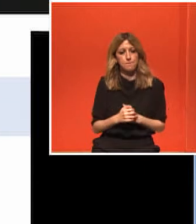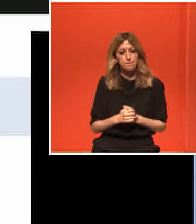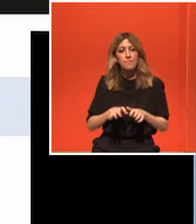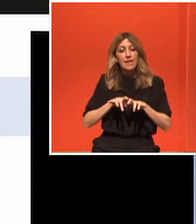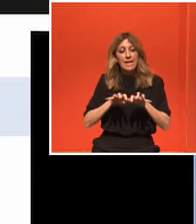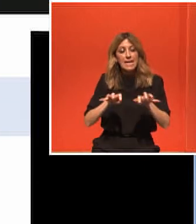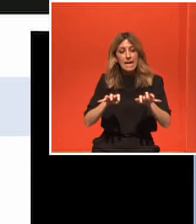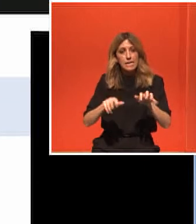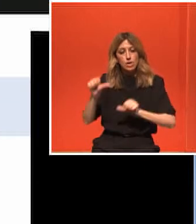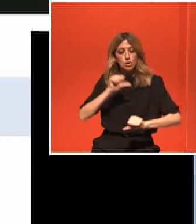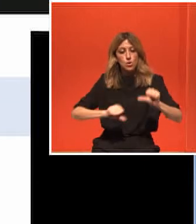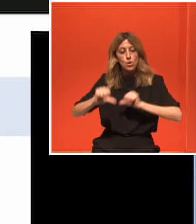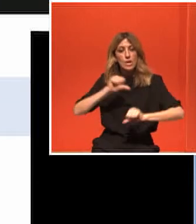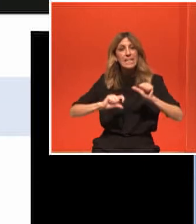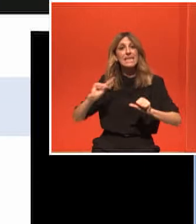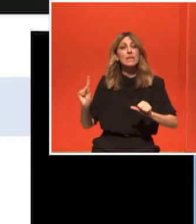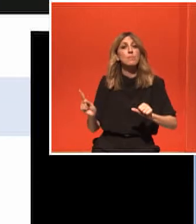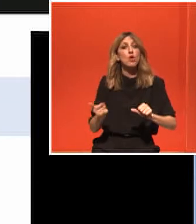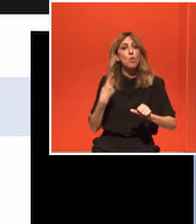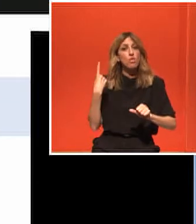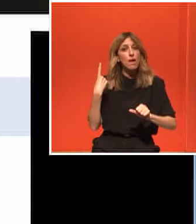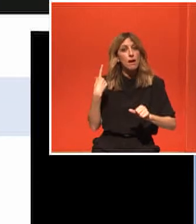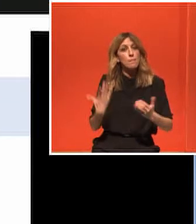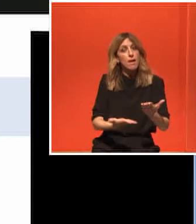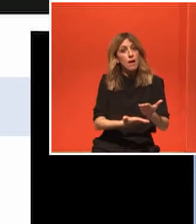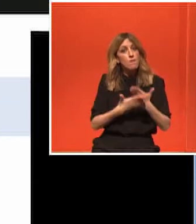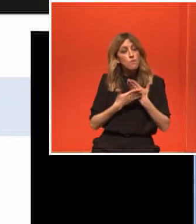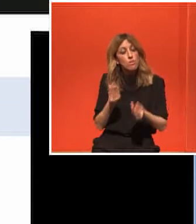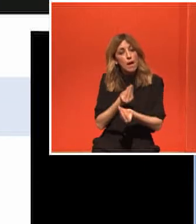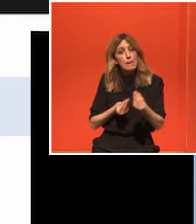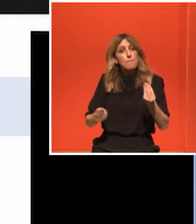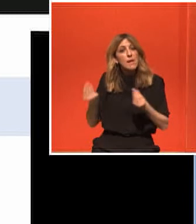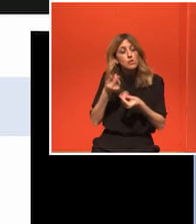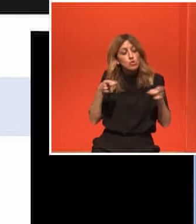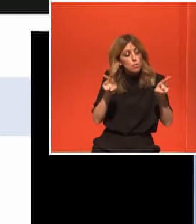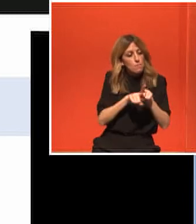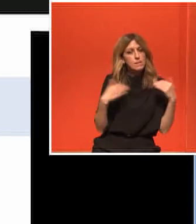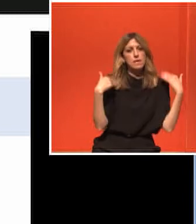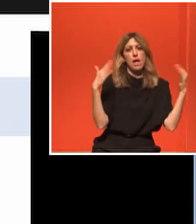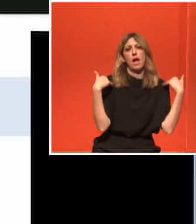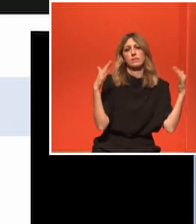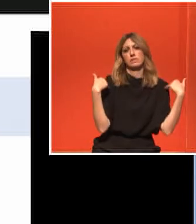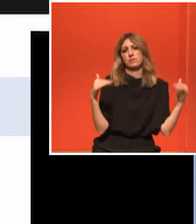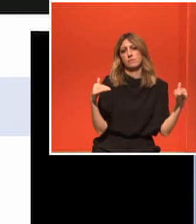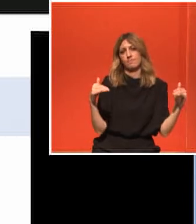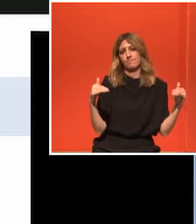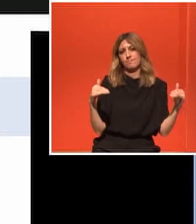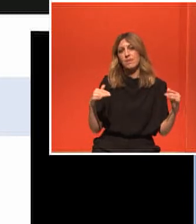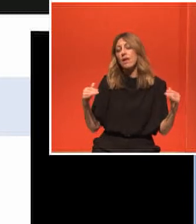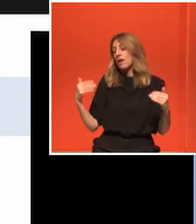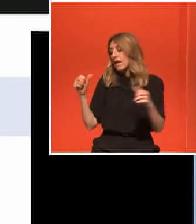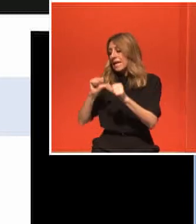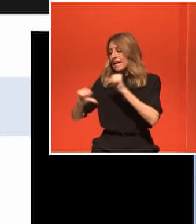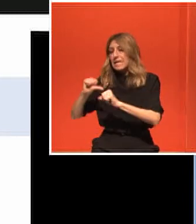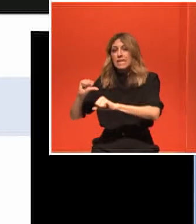καρκίνο η χημειοθεραπεία είναι πιο αποτελεσματική ή αν είσαι σε πρόγραμμα θεραπευτικής άσκησης. Η αποκατάστασή σου μετά τη